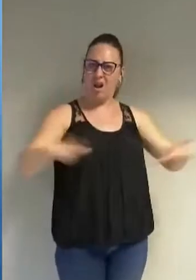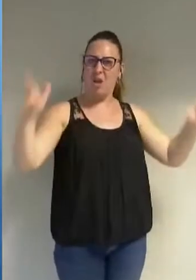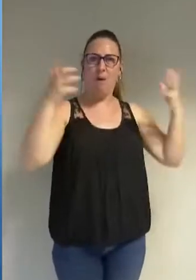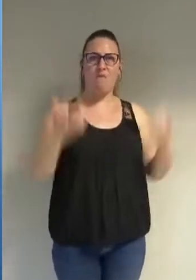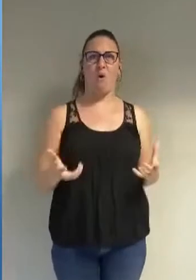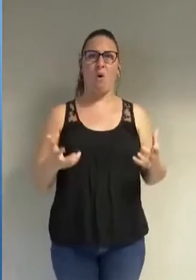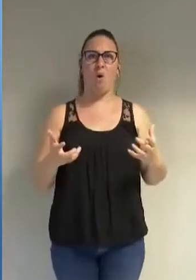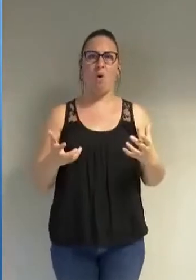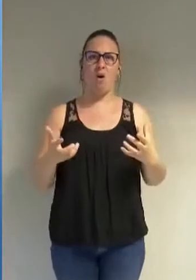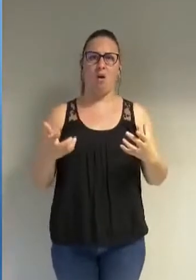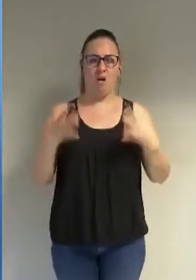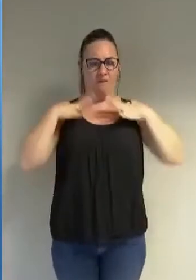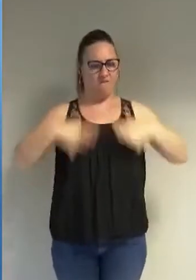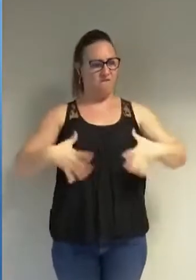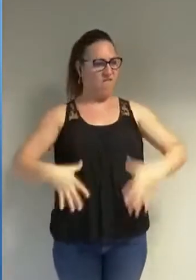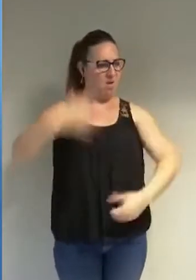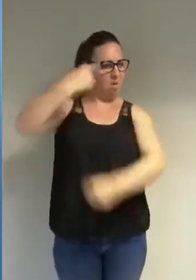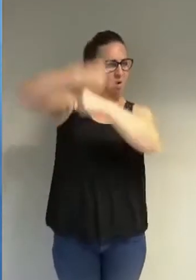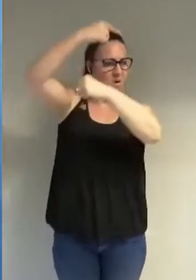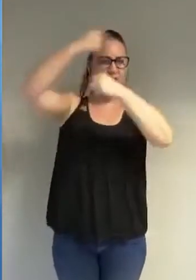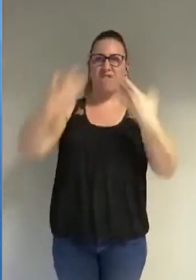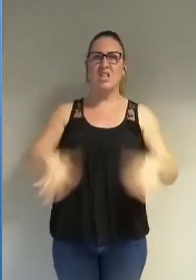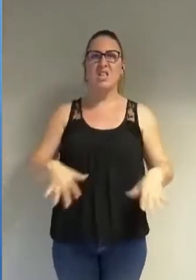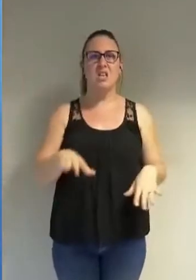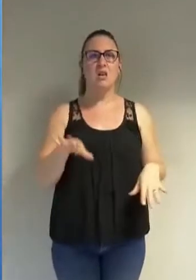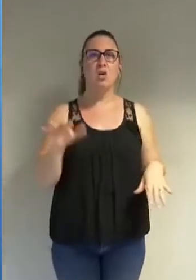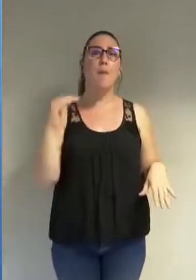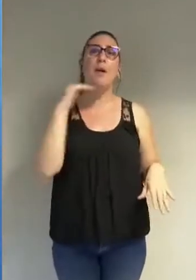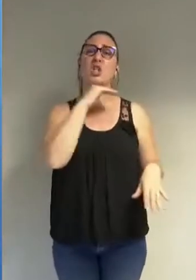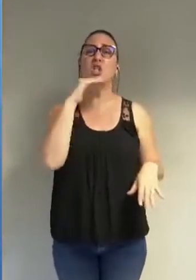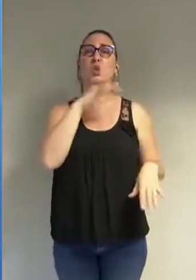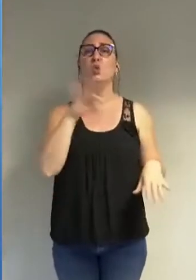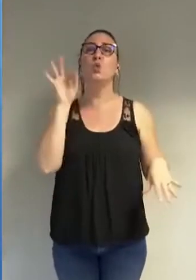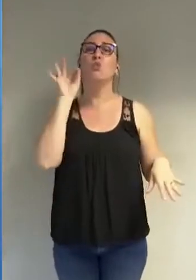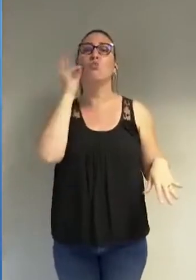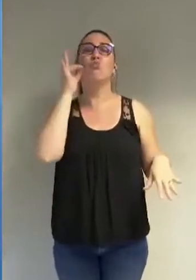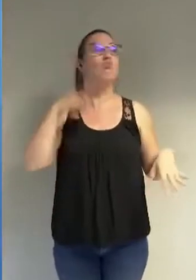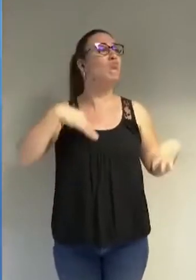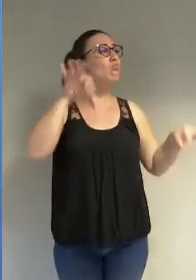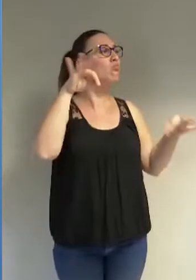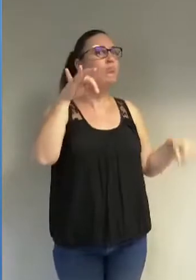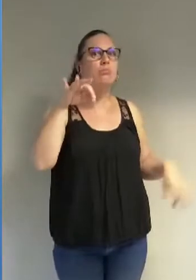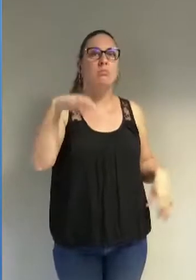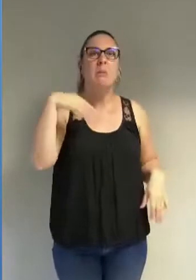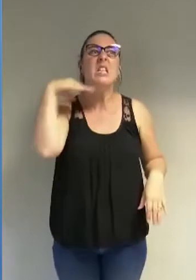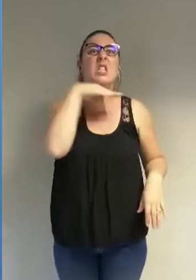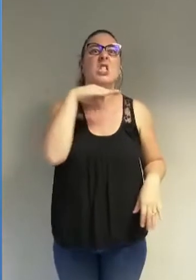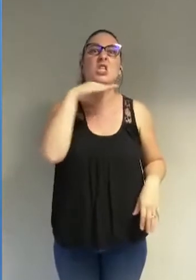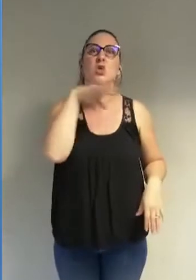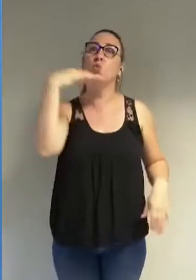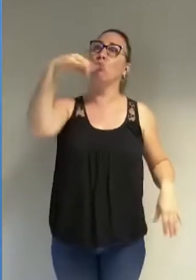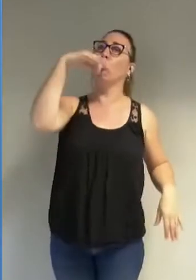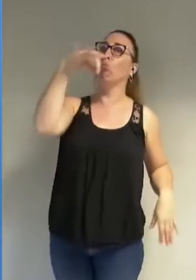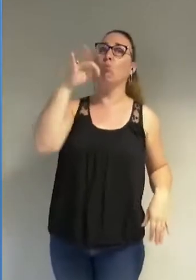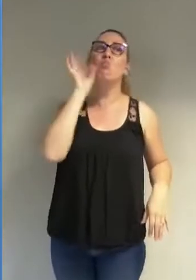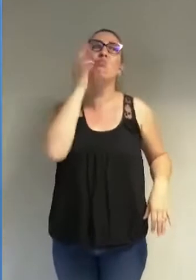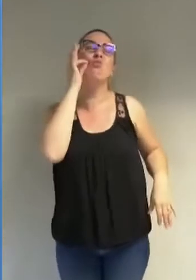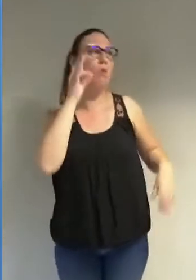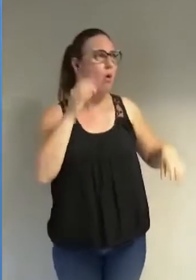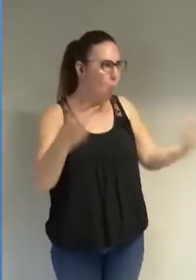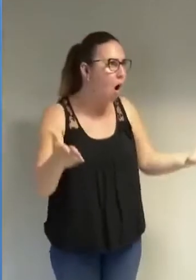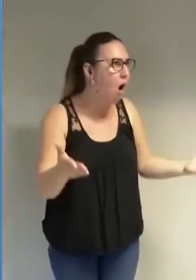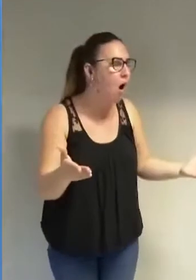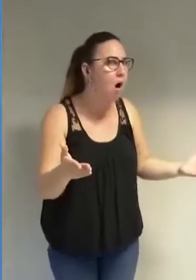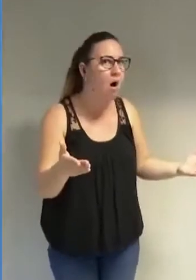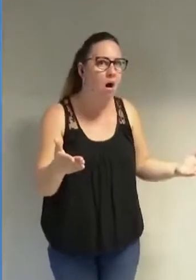être sous le joug d'un vêtement comme vous dites un bout de tissu mais quel bout de tissu ce bout de tissu qui